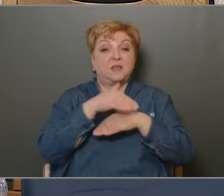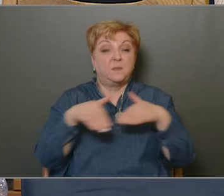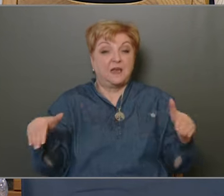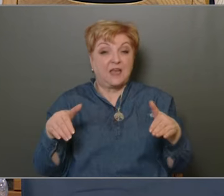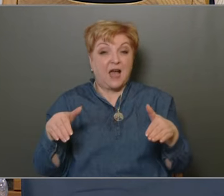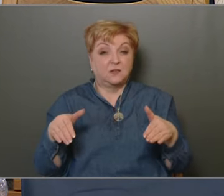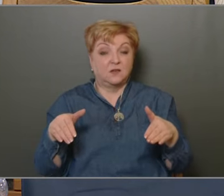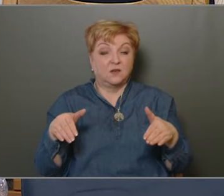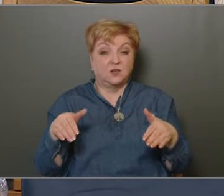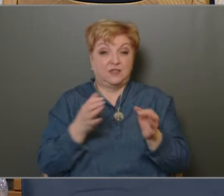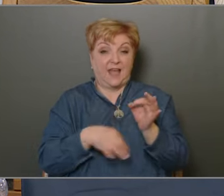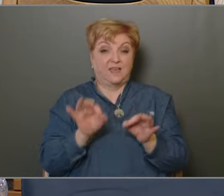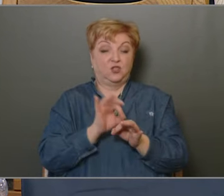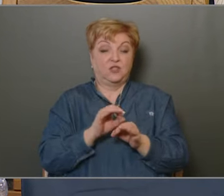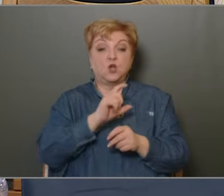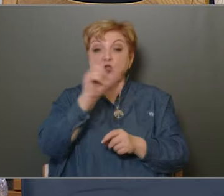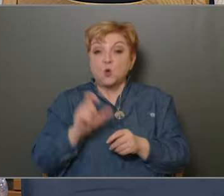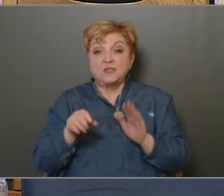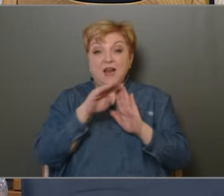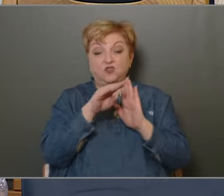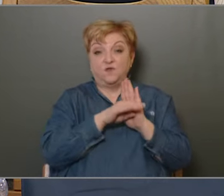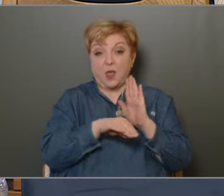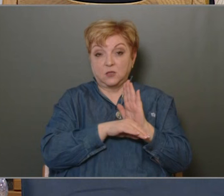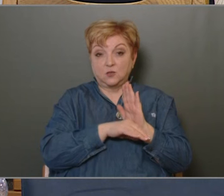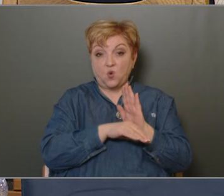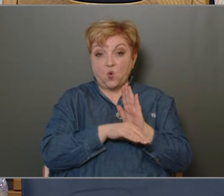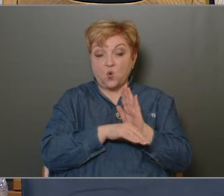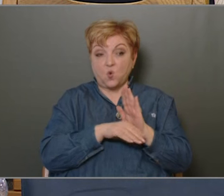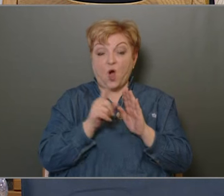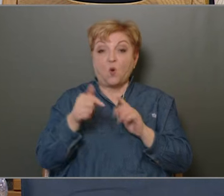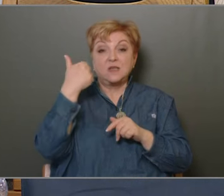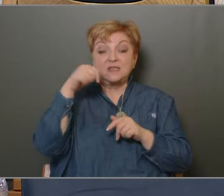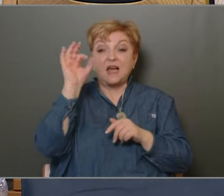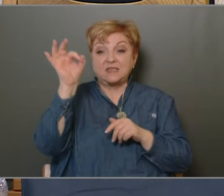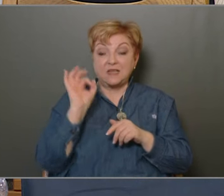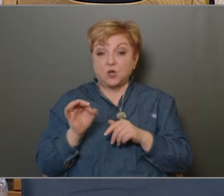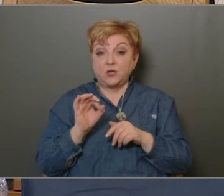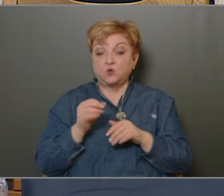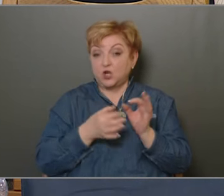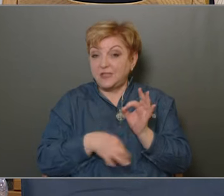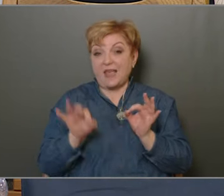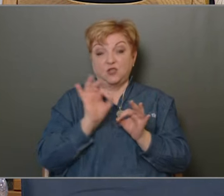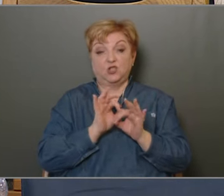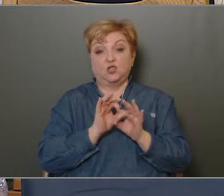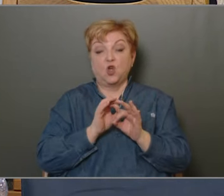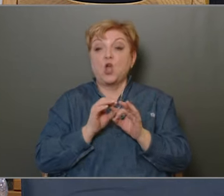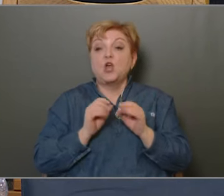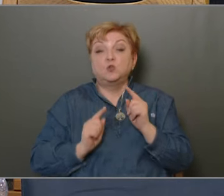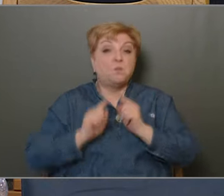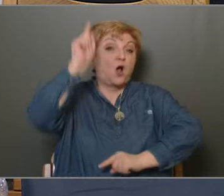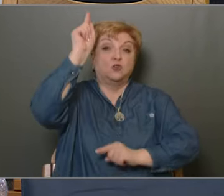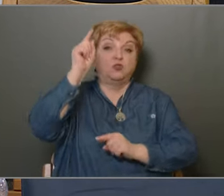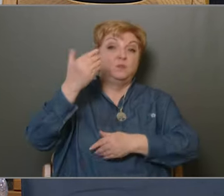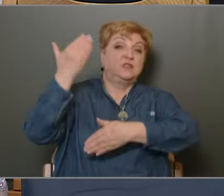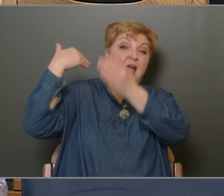teljesítés. Szociális feladatok azok, ahol közel 100%-os a teljesítés, és magasabb, mint az előző